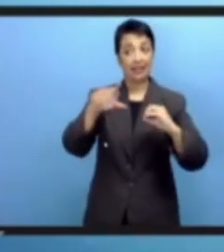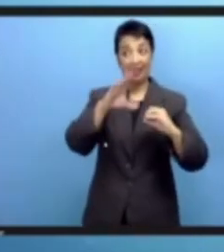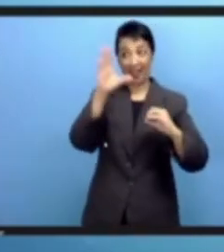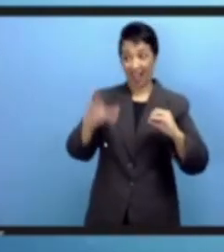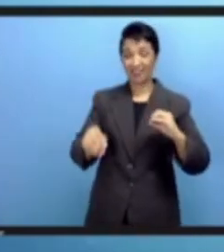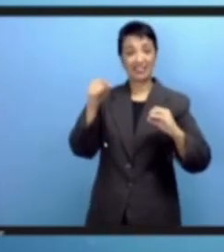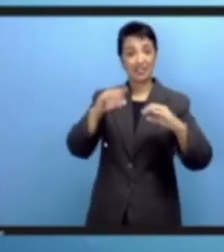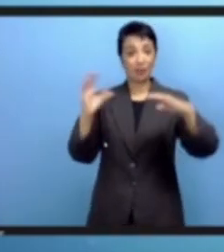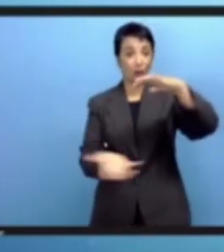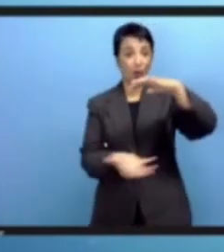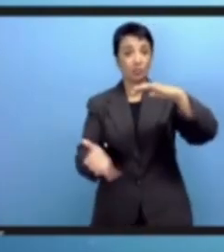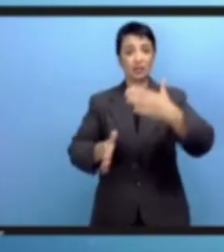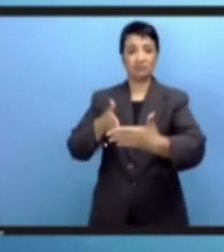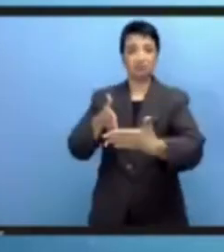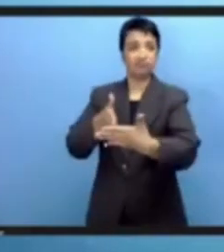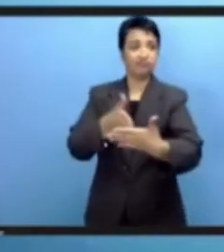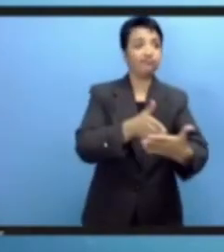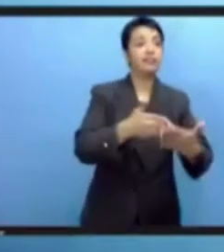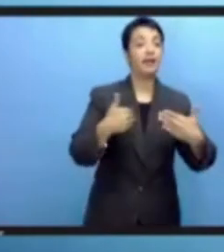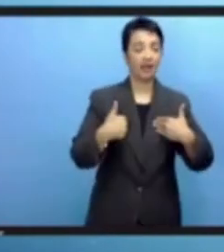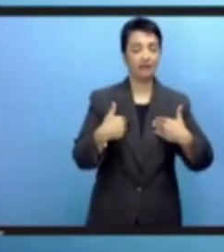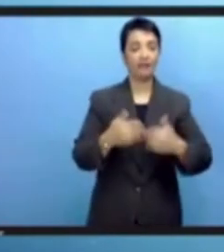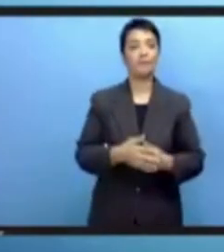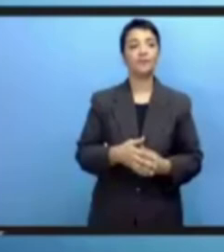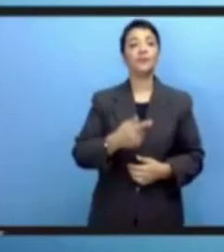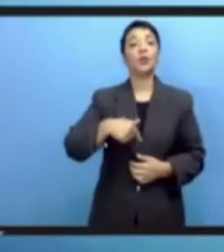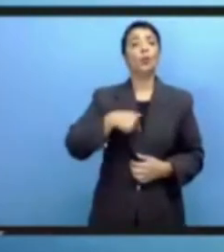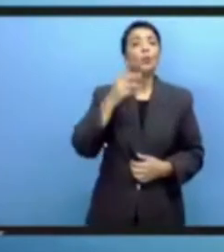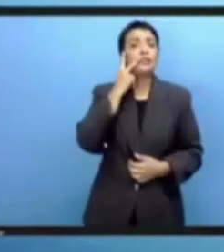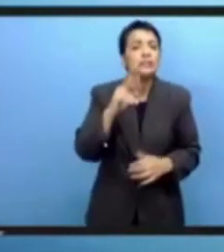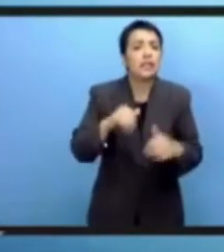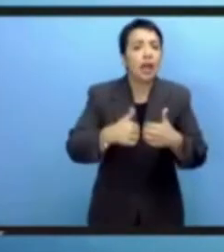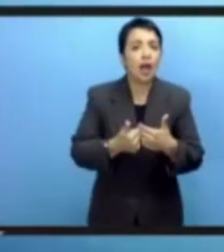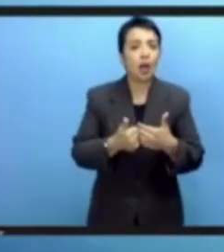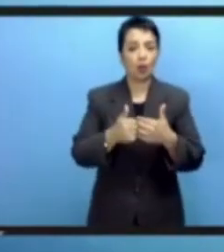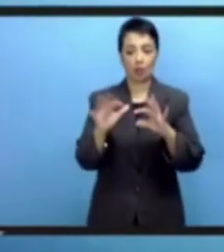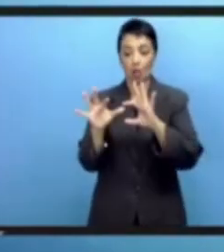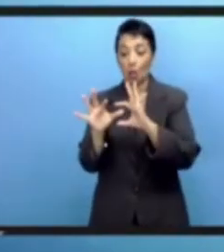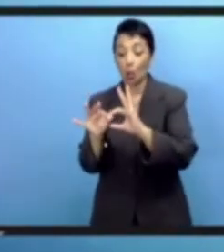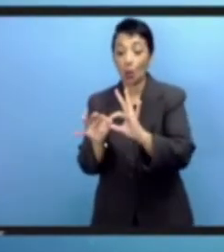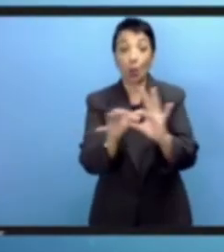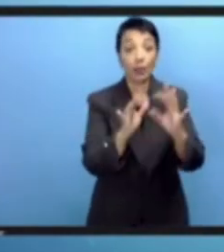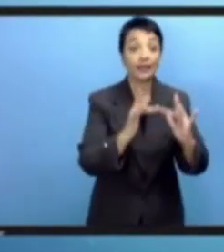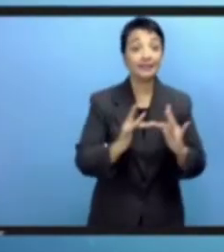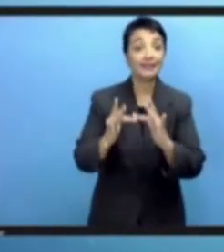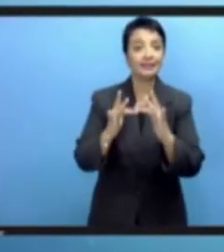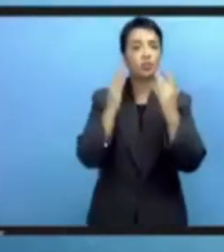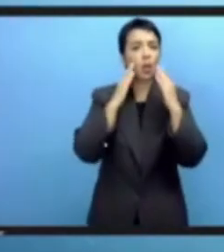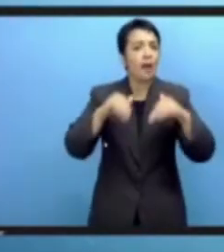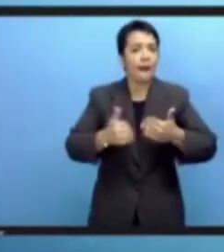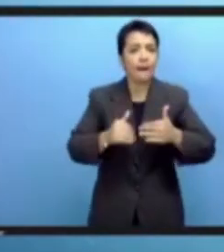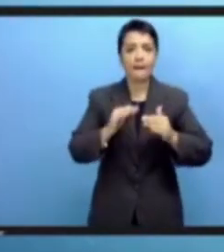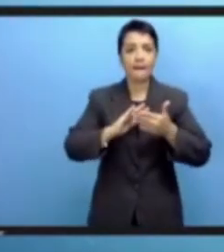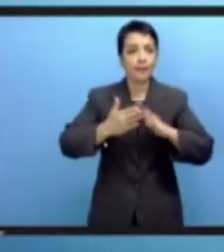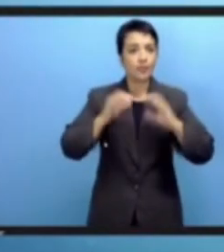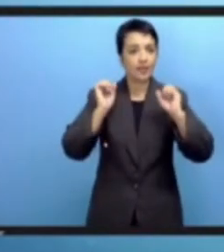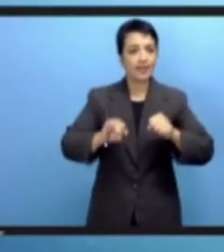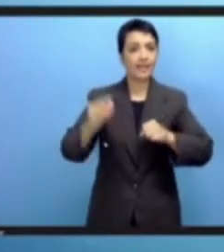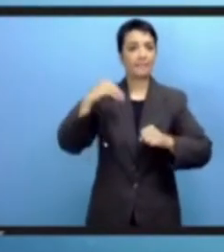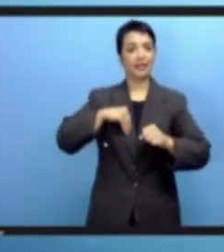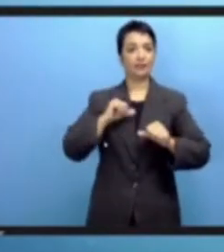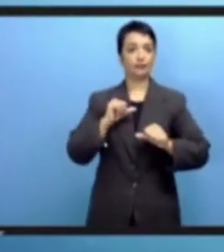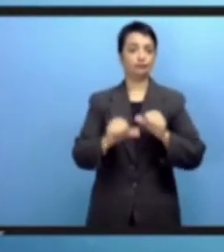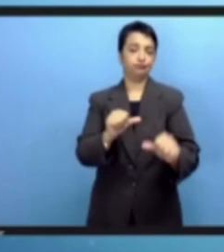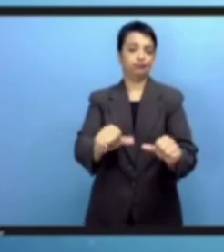الإنترنت لازالت قائمة في أفريقيا وأساسية ويمكن الاطلاع بالمزيد من الجهود لعملية